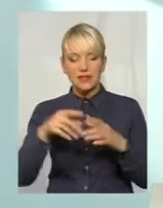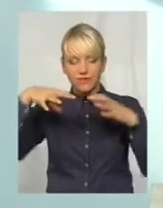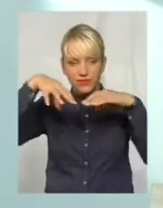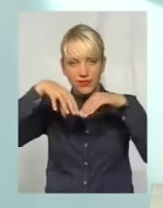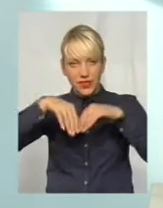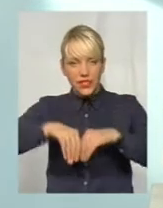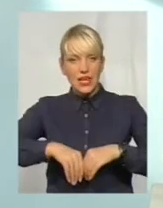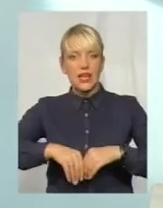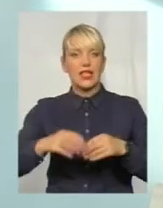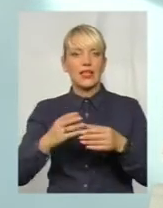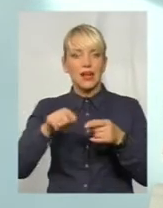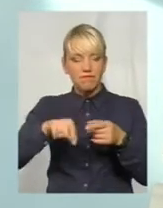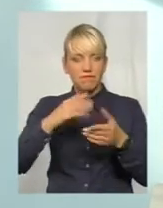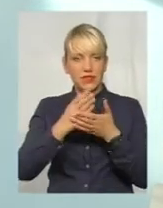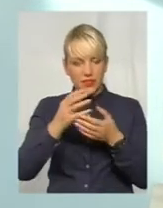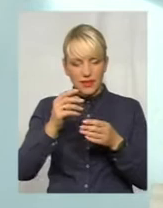збудники, як би скажемо так,